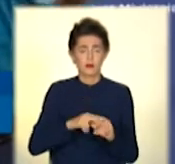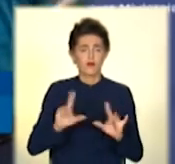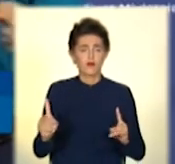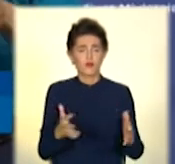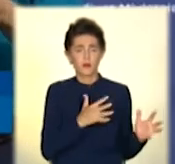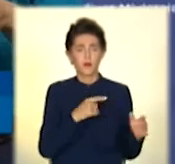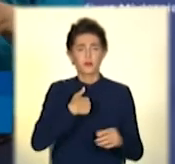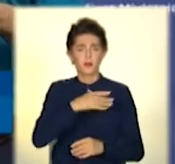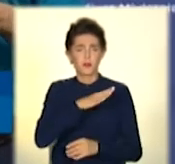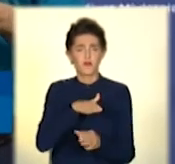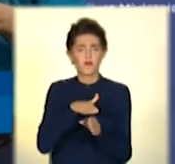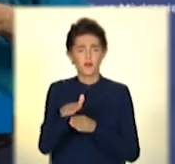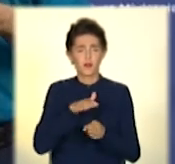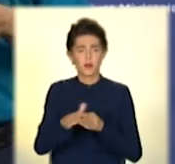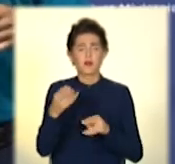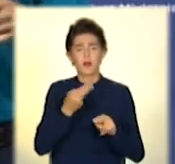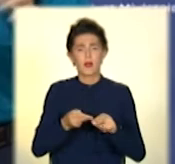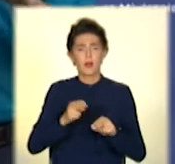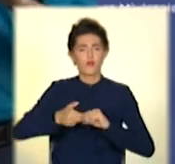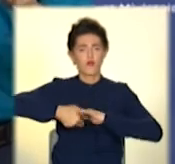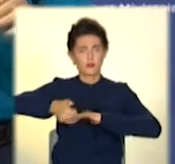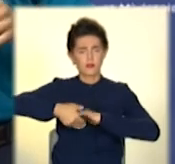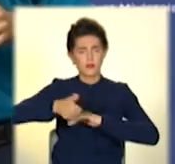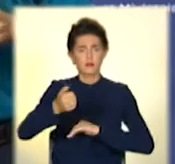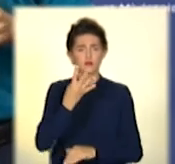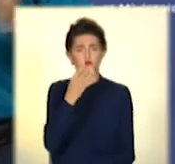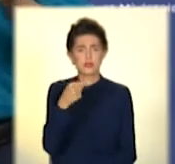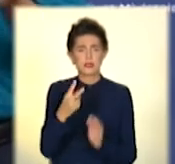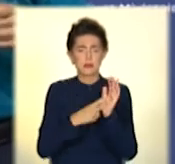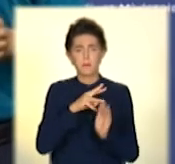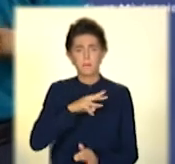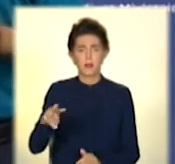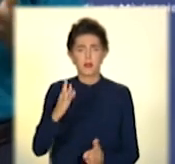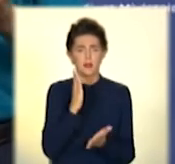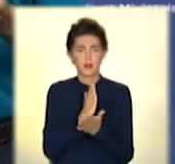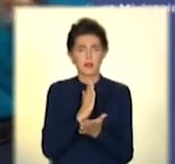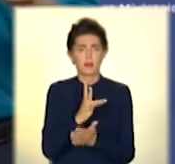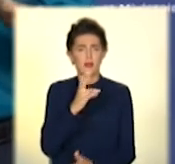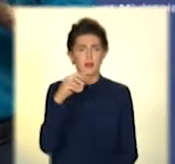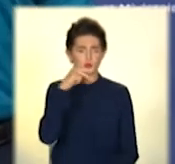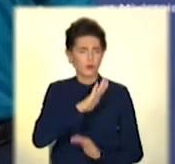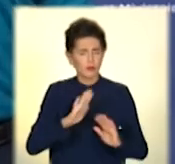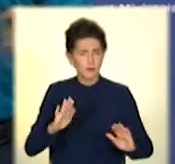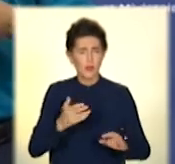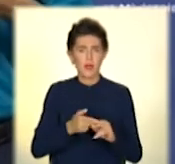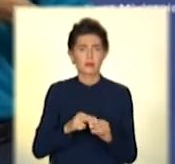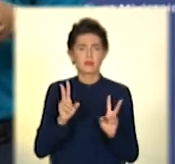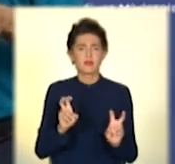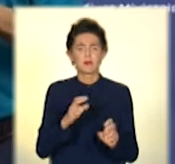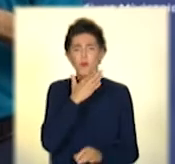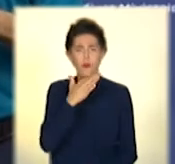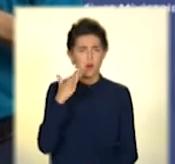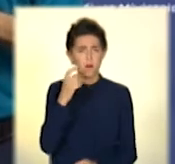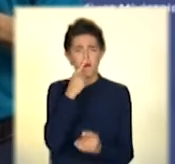здійснюються ці виклики, 4,7 мільйона з них є невчасними. І, звичайно, це дуже погані